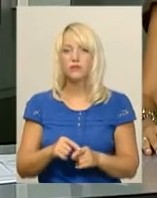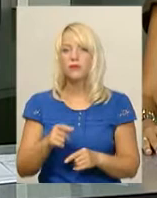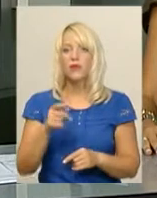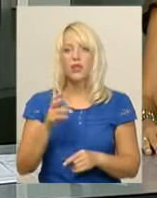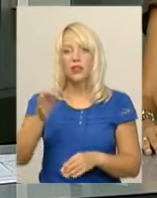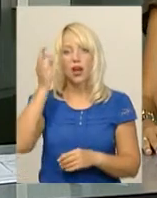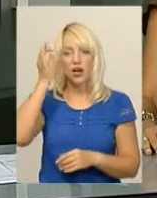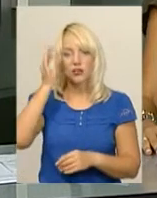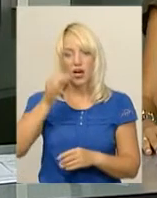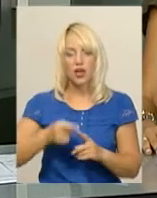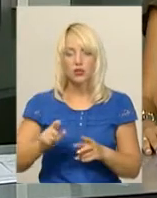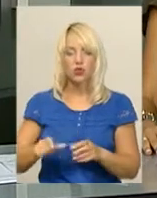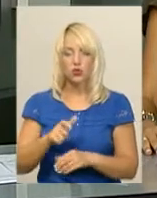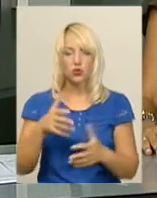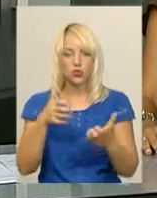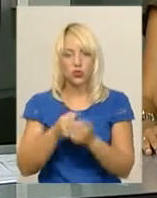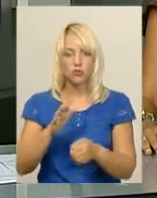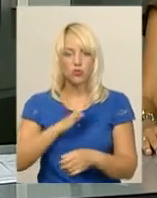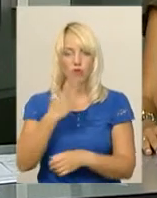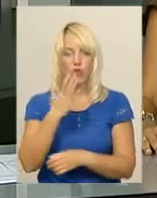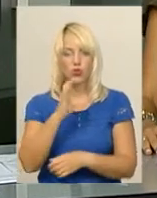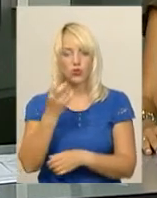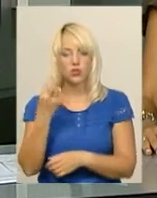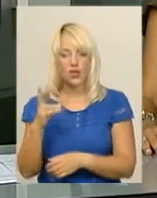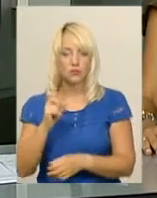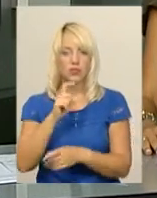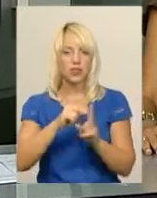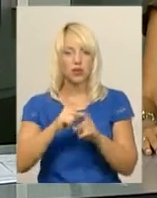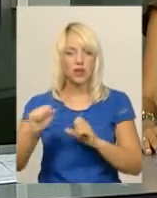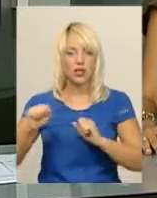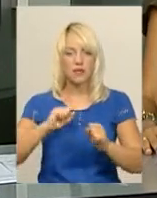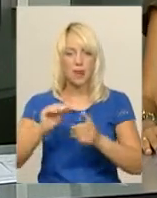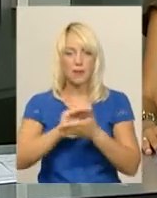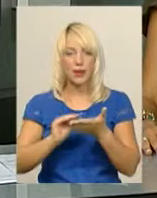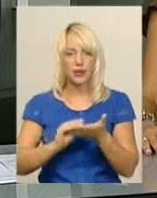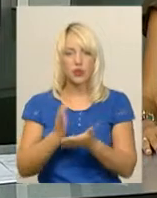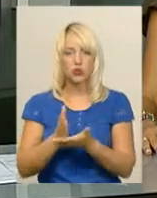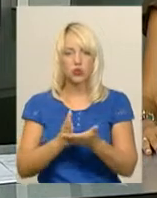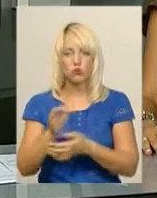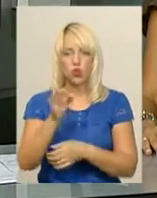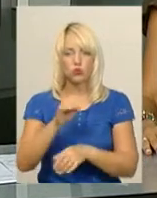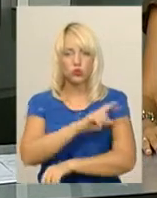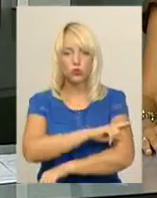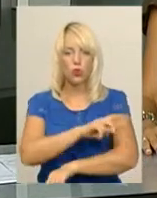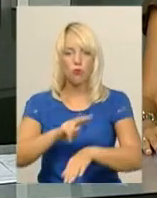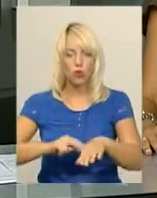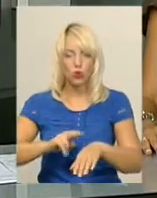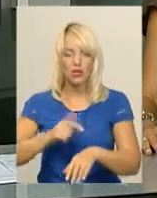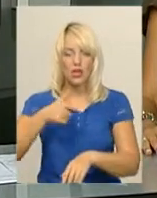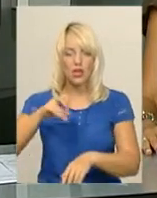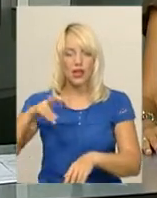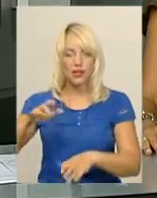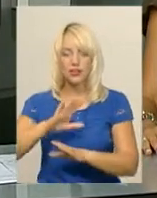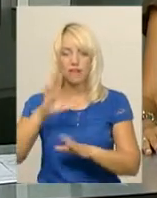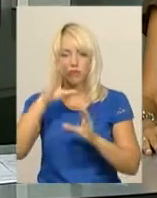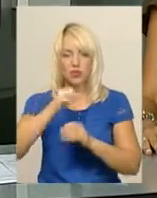Нагадаємо, дорожня транспортна пригода сталася 5 серпня. За словами керівника прес-служби обласної поліції Інни Глеги, не впоравшись з